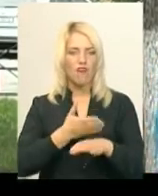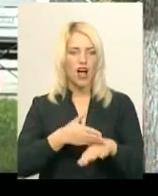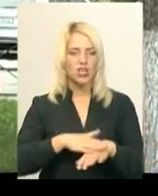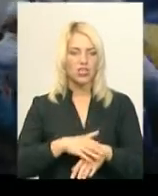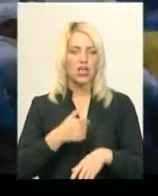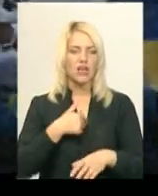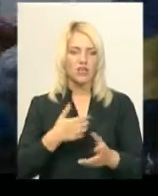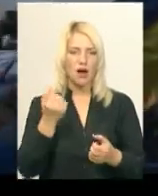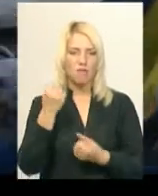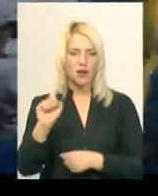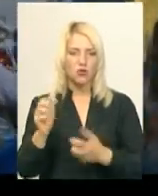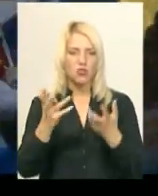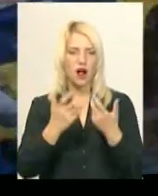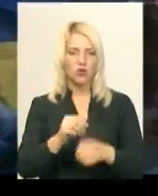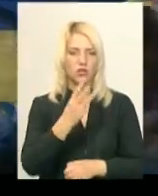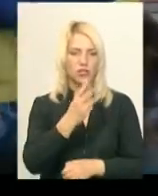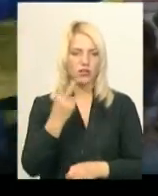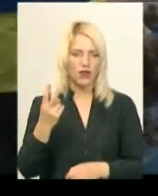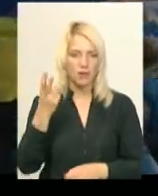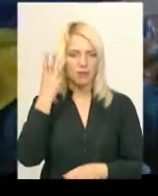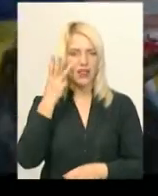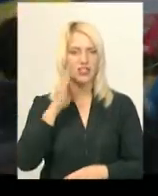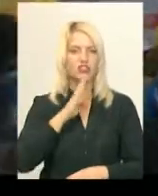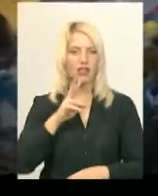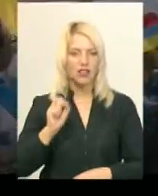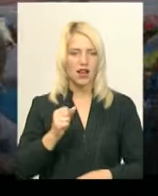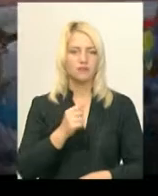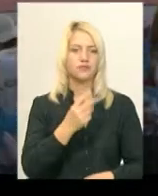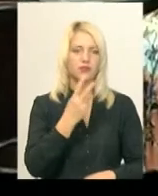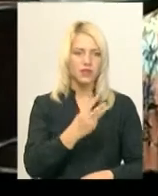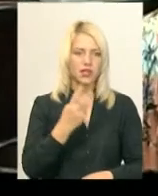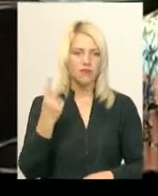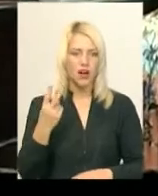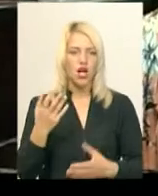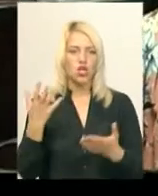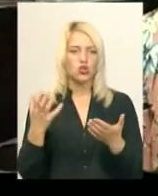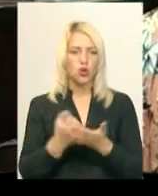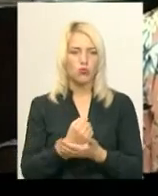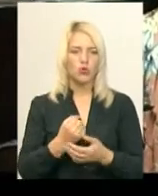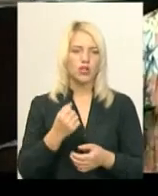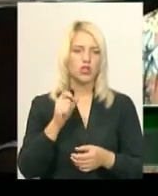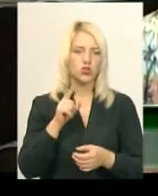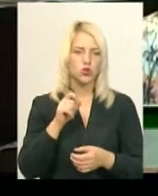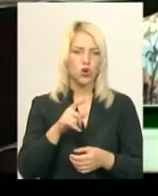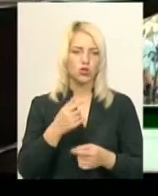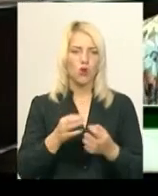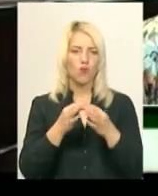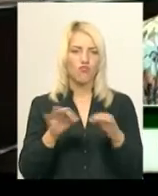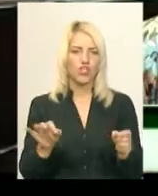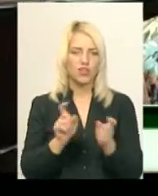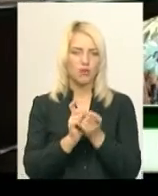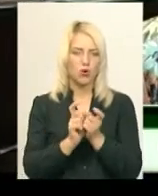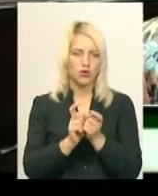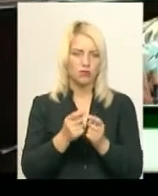-2 переміг. Хмельничанка Марія Кирея здобула золото у вільній боротьбі. Фінальну сутичку я змагалася з